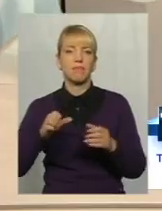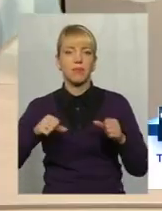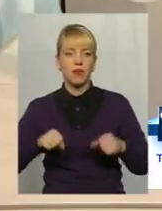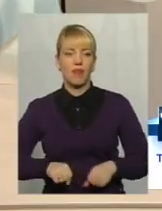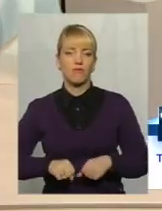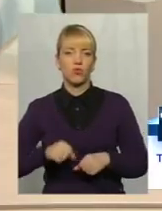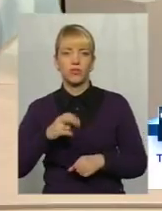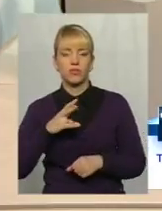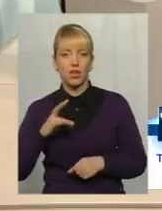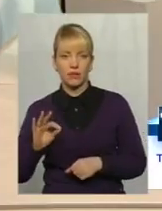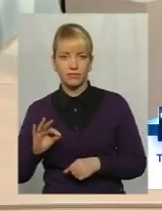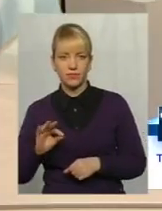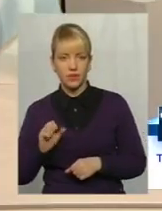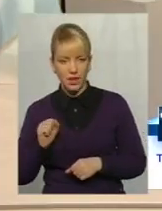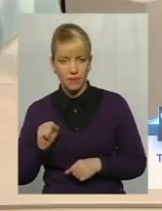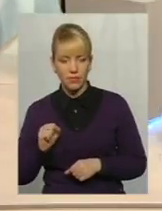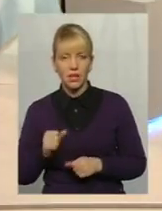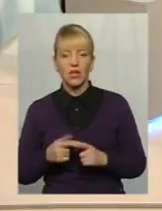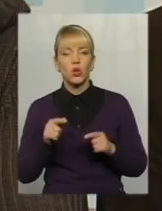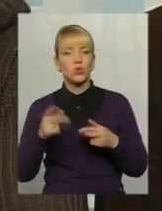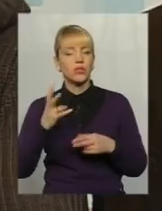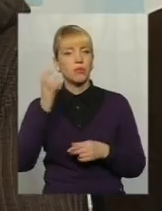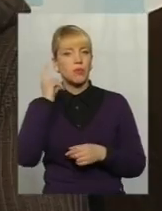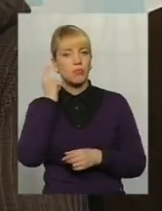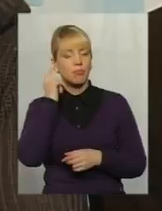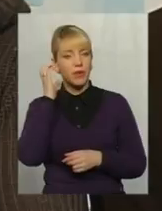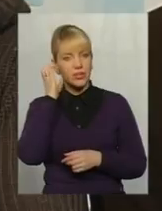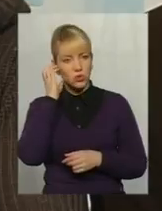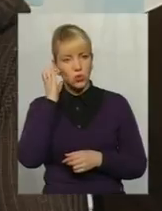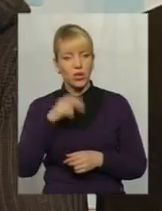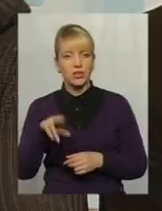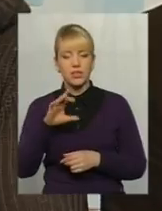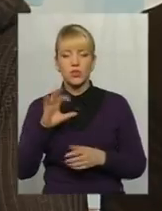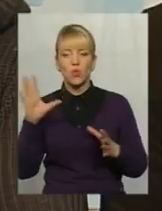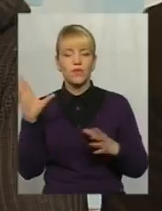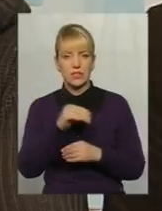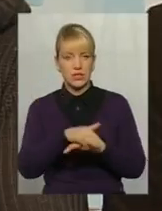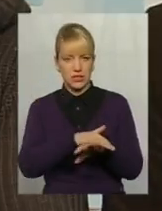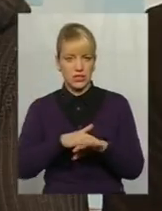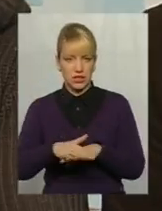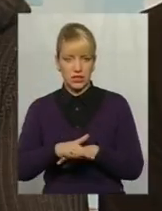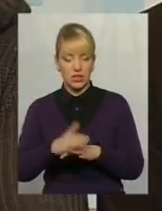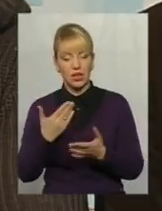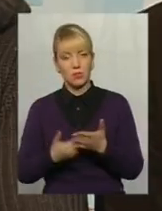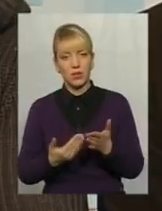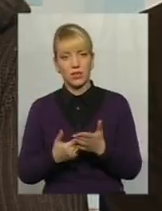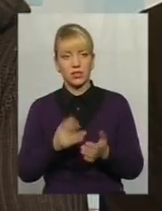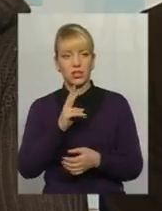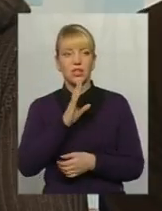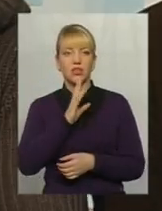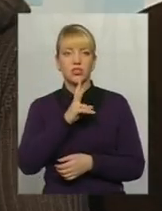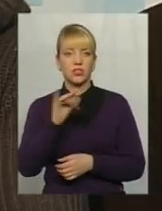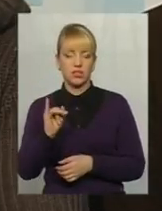на таку? Тут потрібно прислухатися до всіх верств населення. Наприклад, жінки, мабуть,